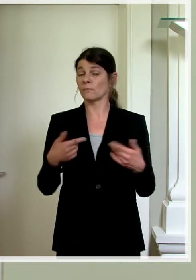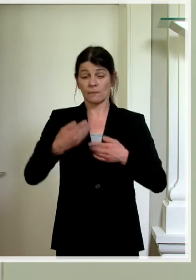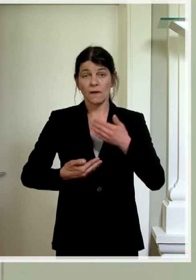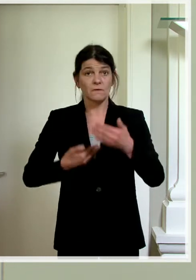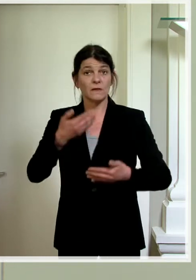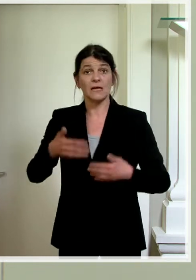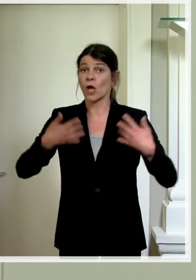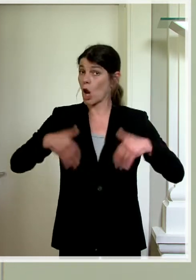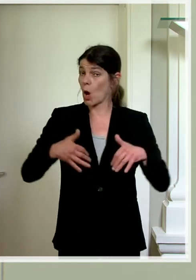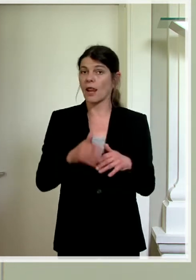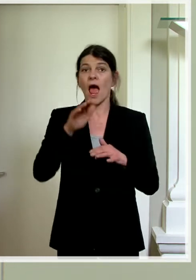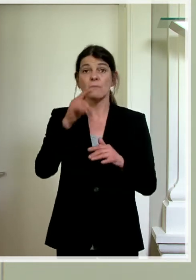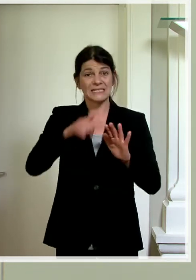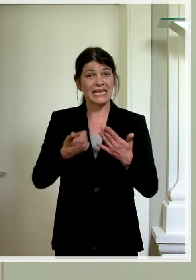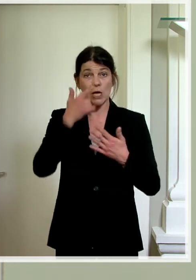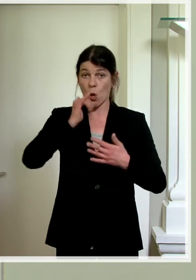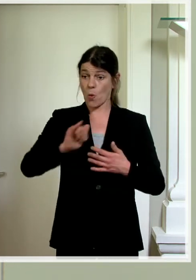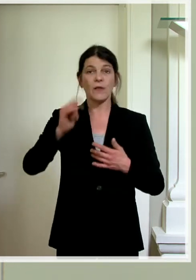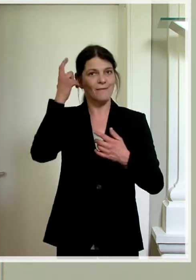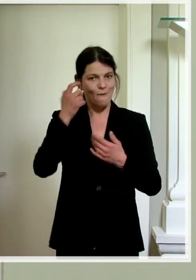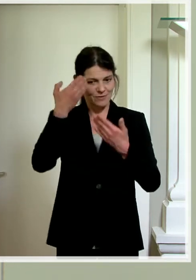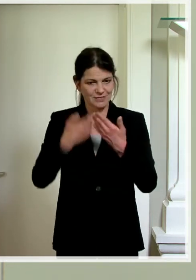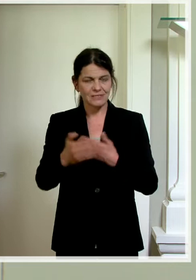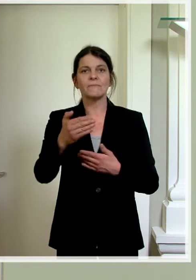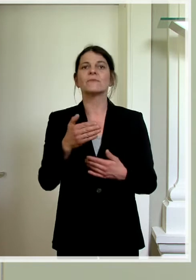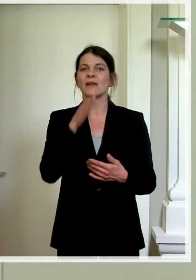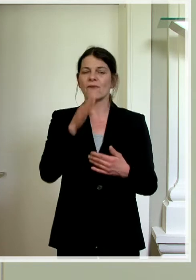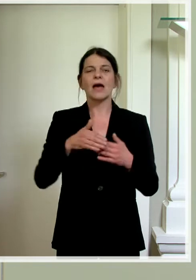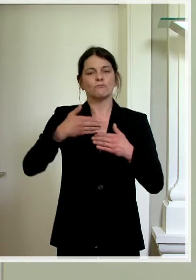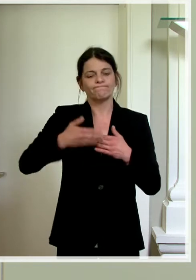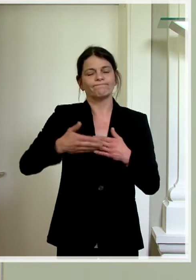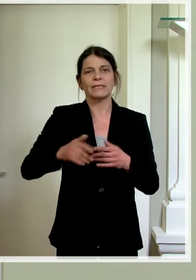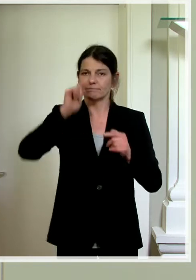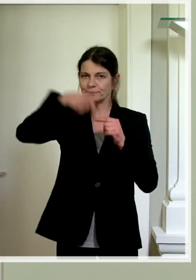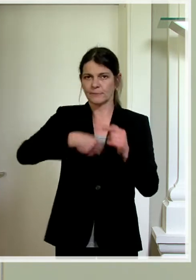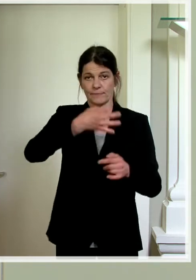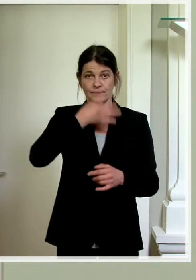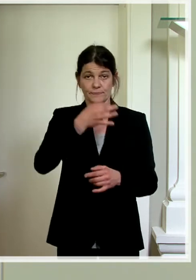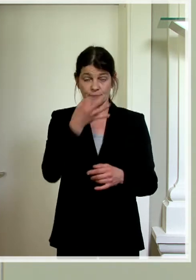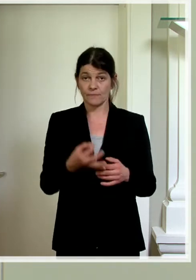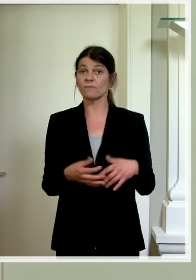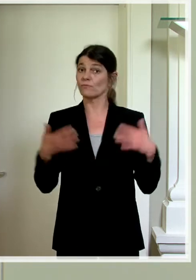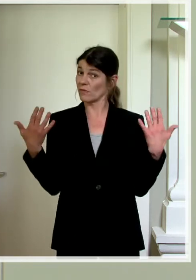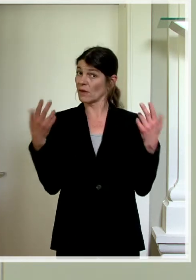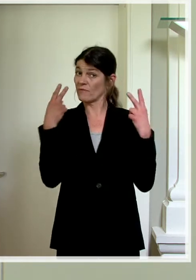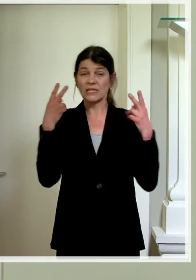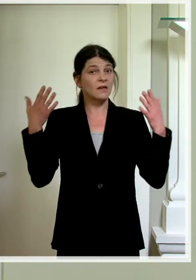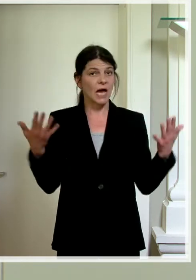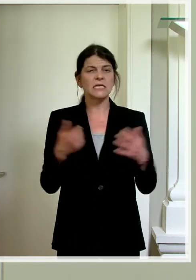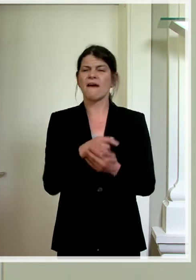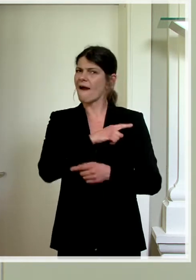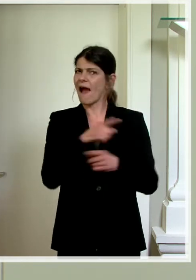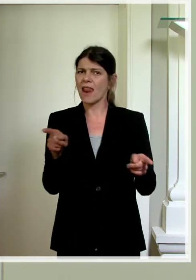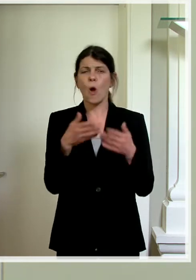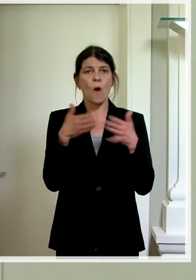Lockerungen, die ab dem 6. Juni gelten werden, gehen wir nachfolgend ein. Im Wesentlichen können alle